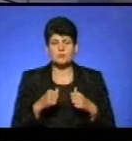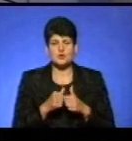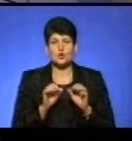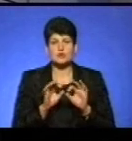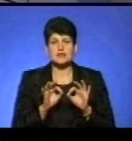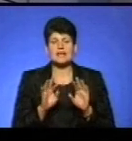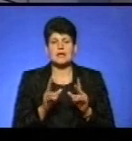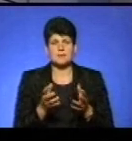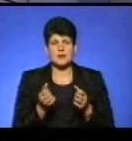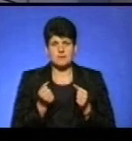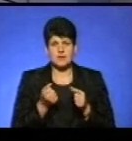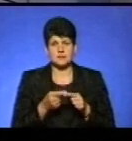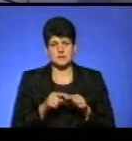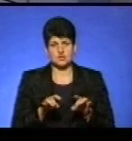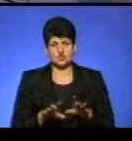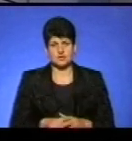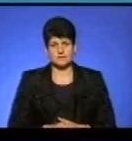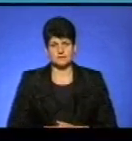приймали на виконкомі таке рішення.